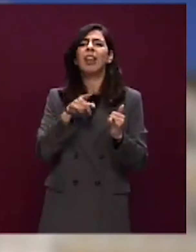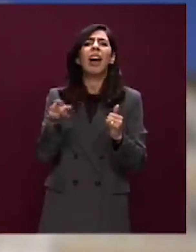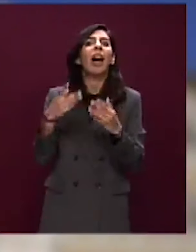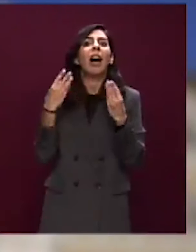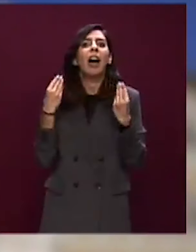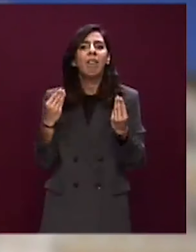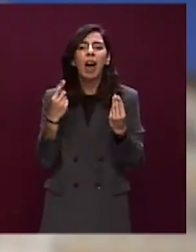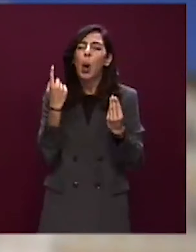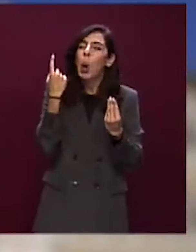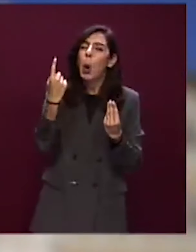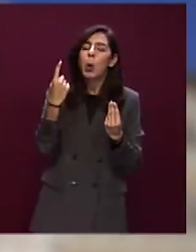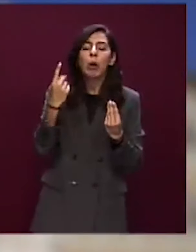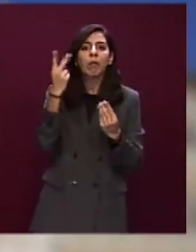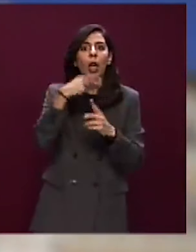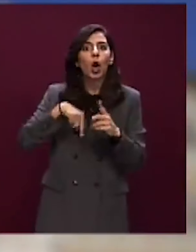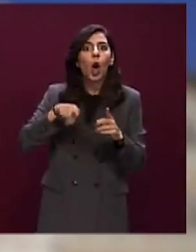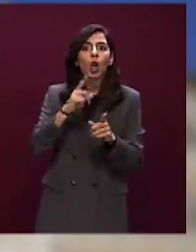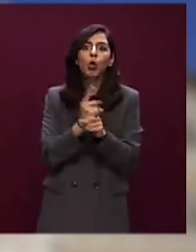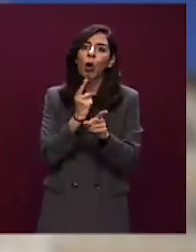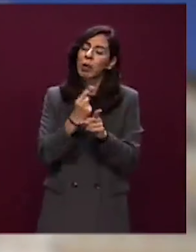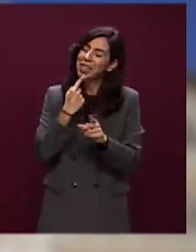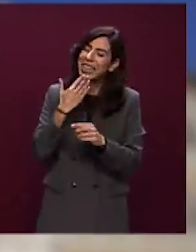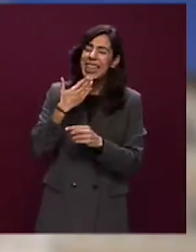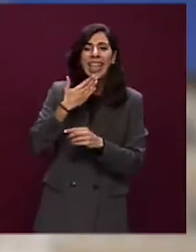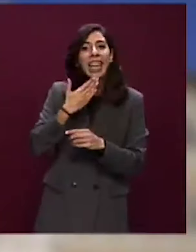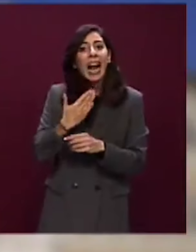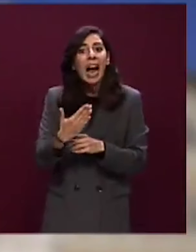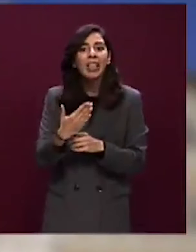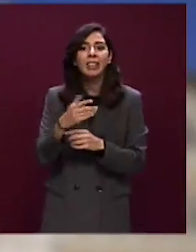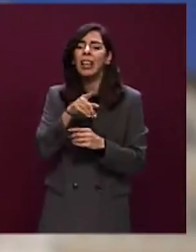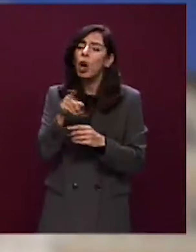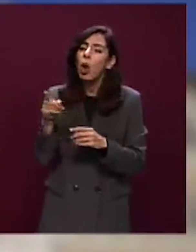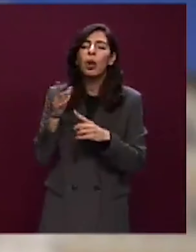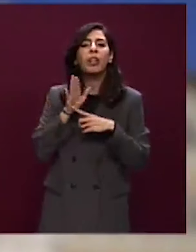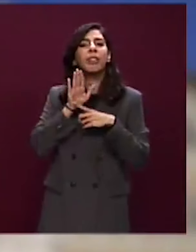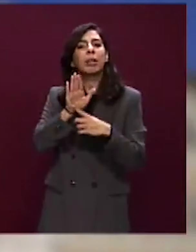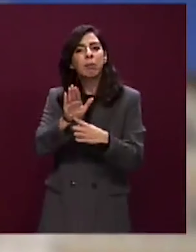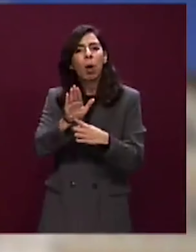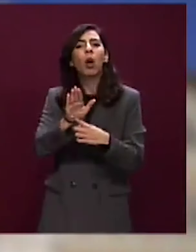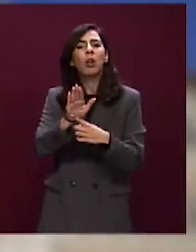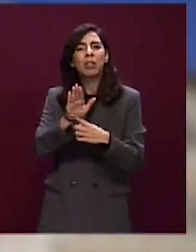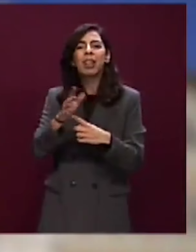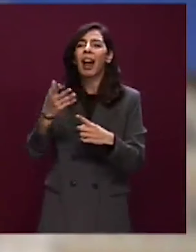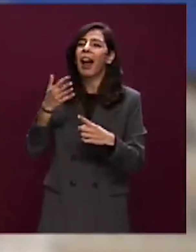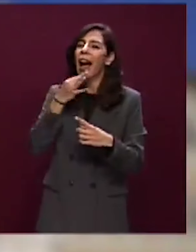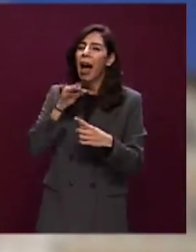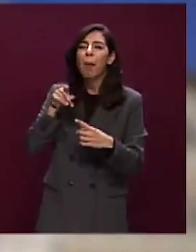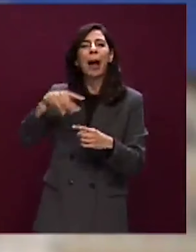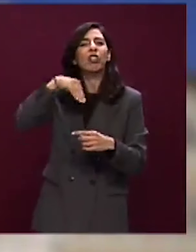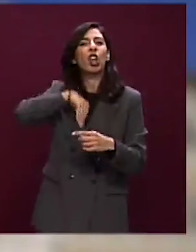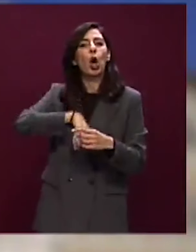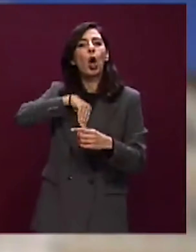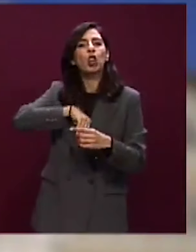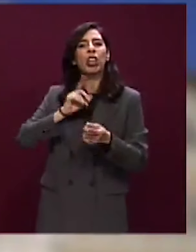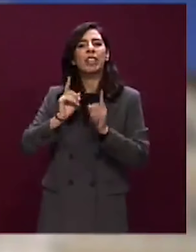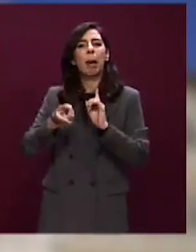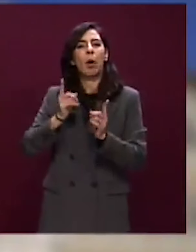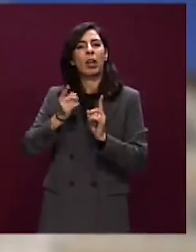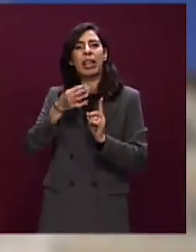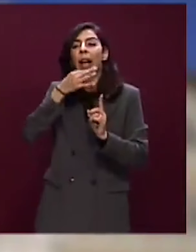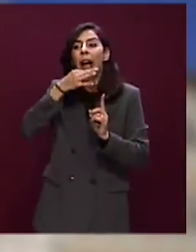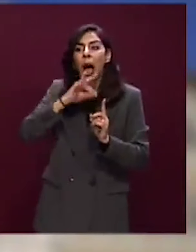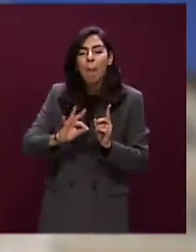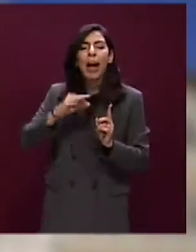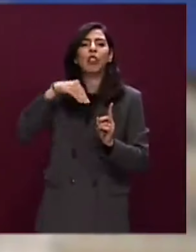per cui noi dovremmo ringraziarli e cioè dimostrare di avere una coscienza politica, una coscienza